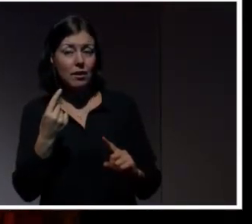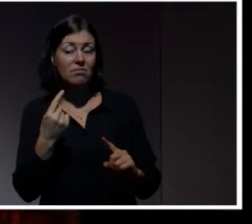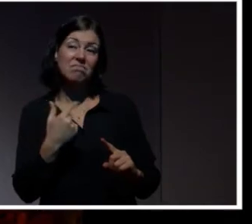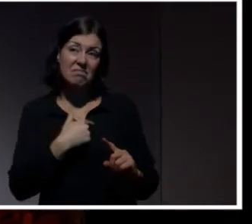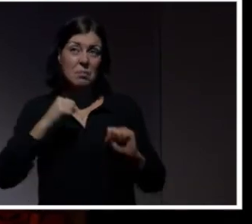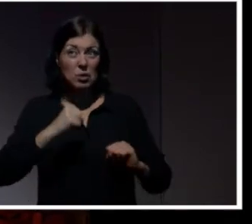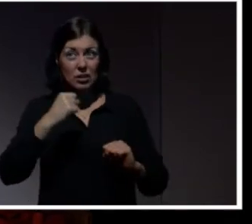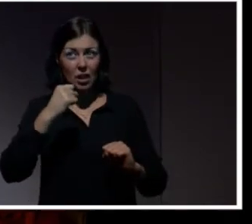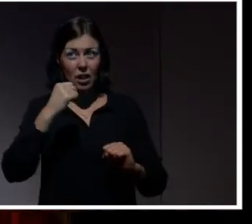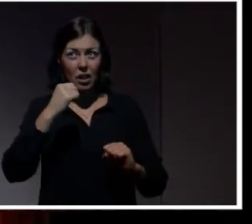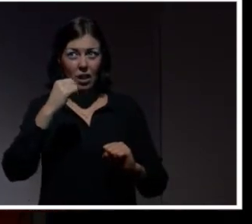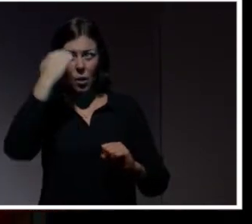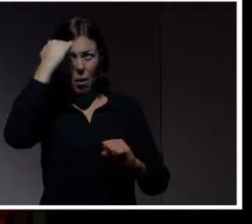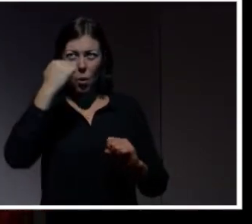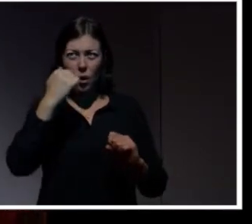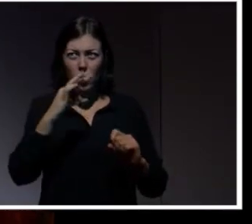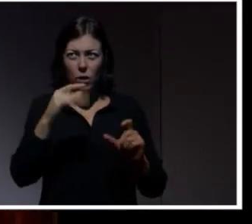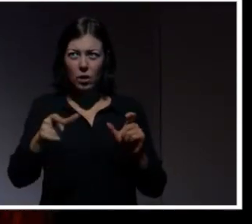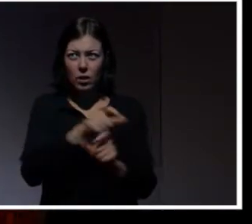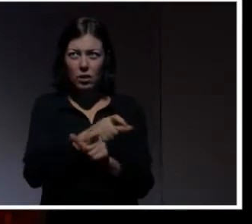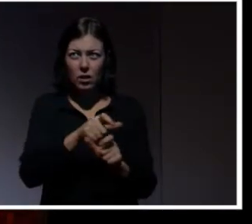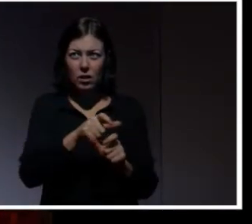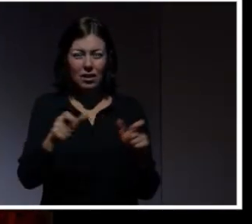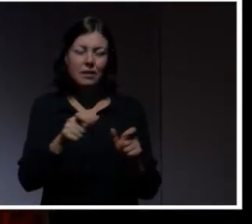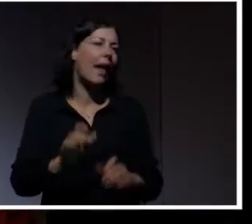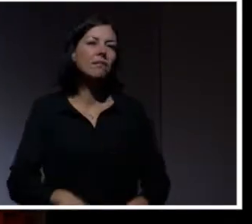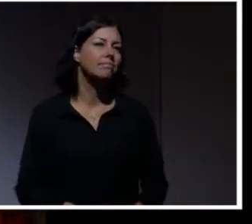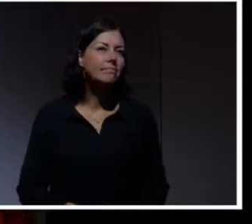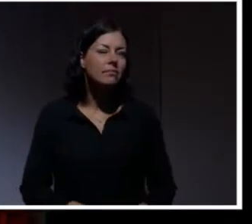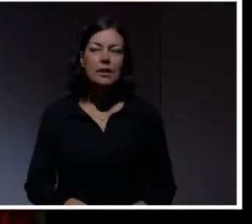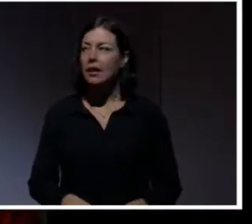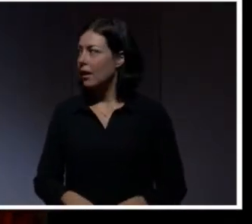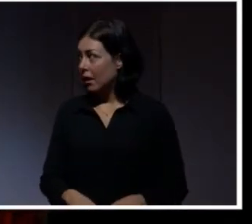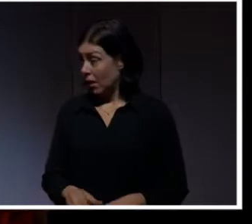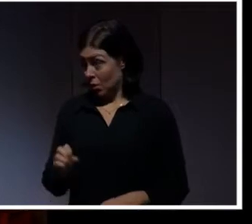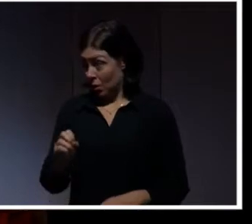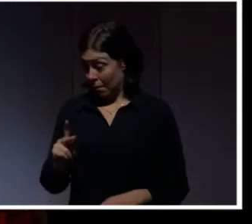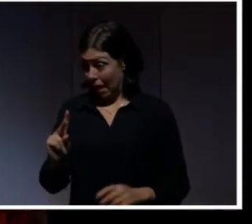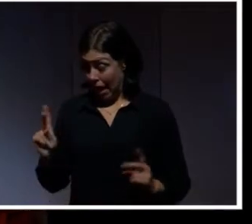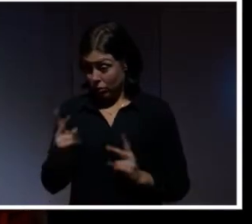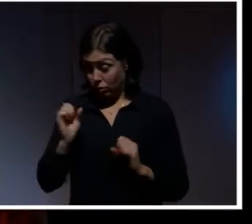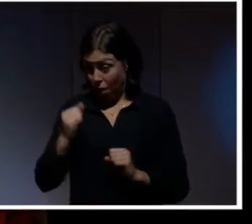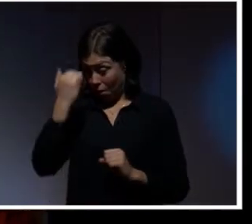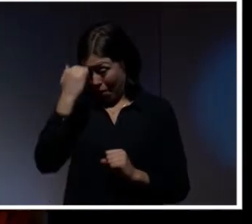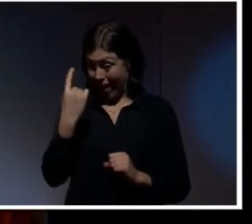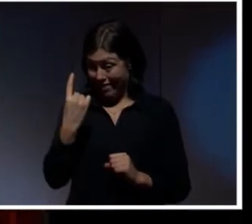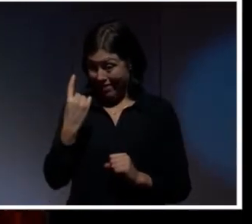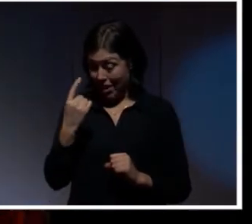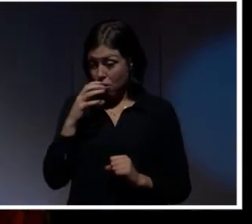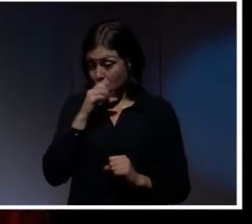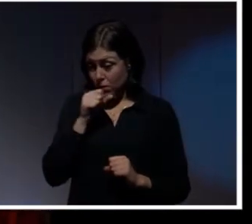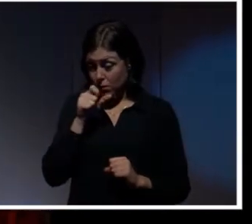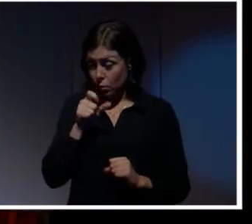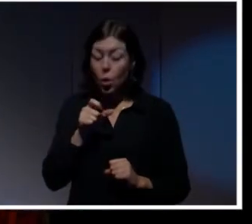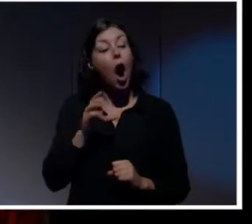ihåg att det var... Nej, men nej. Okej. Men vi ska fortfarande komma ihåg ett lösenord. Eller två kan jag tycka.